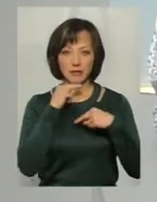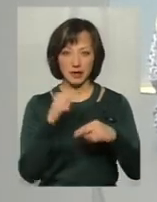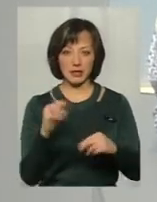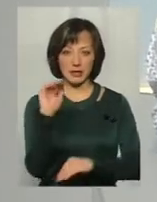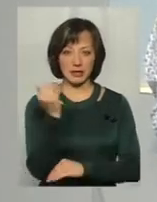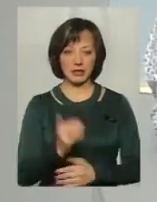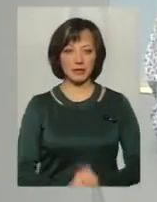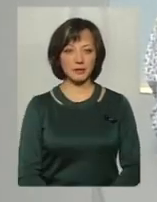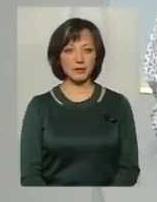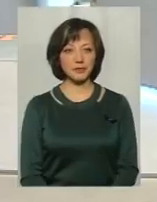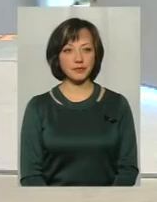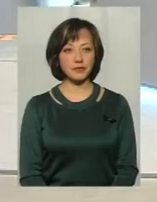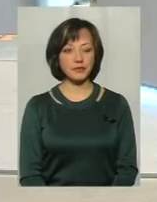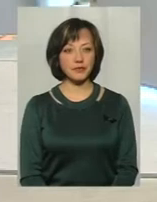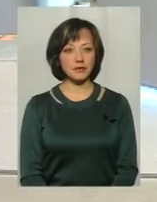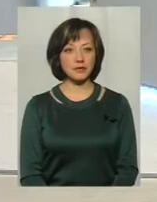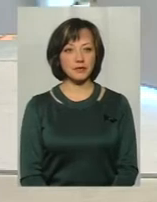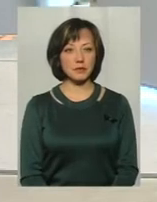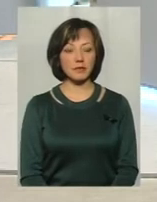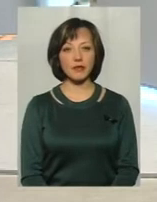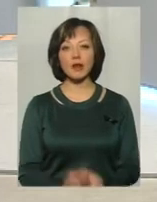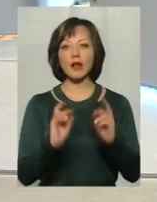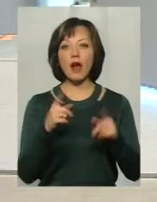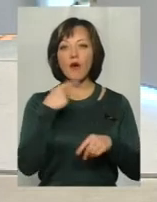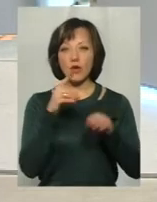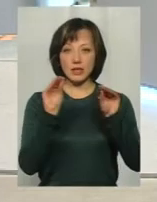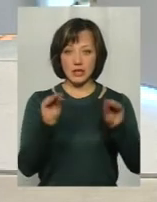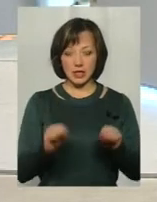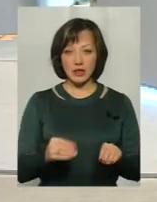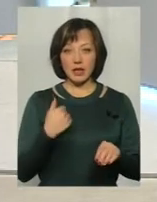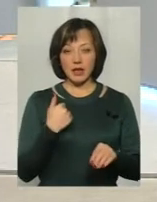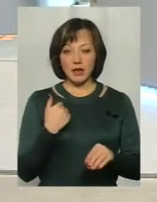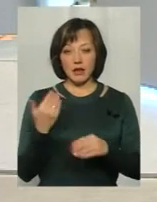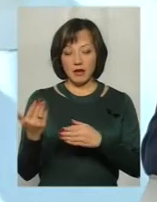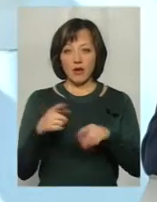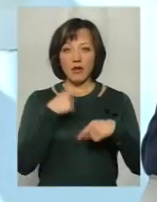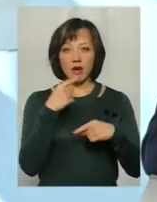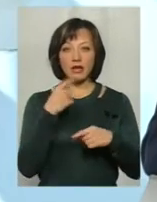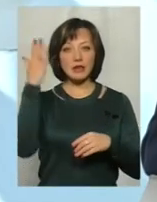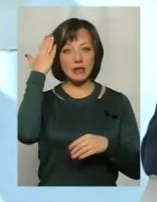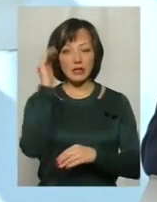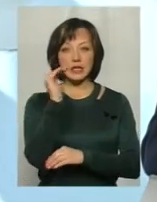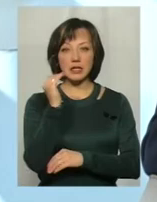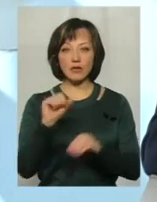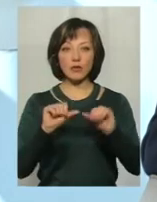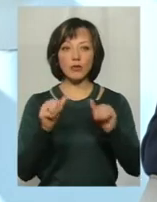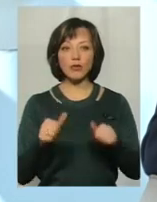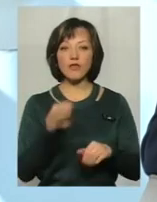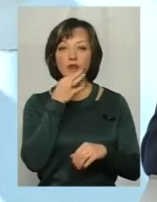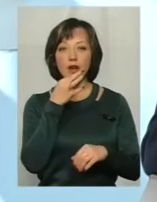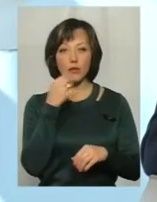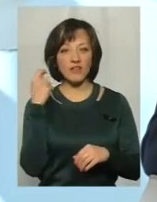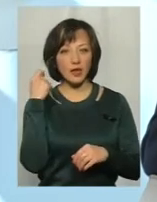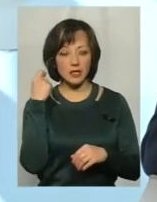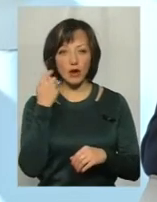таки, виділяти для дитини. Як говорить статистика, і ось говорив колега про що, що задатки дитини, вони формуються в ранньому